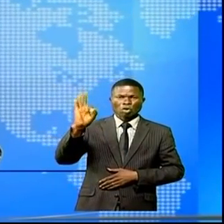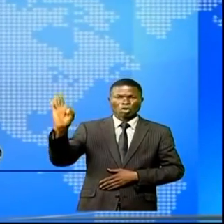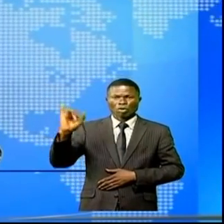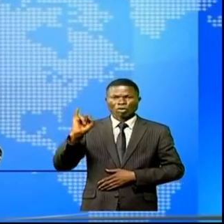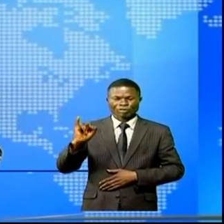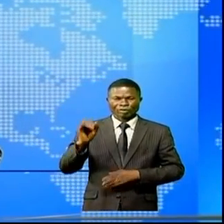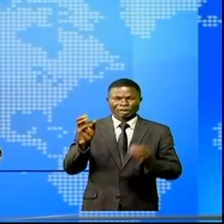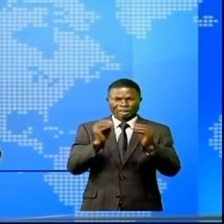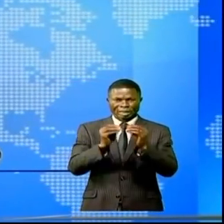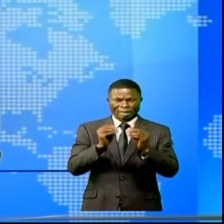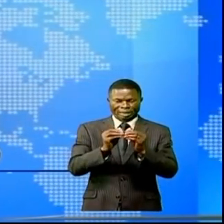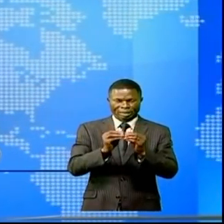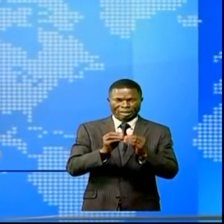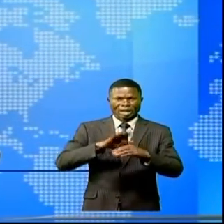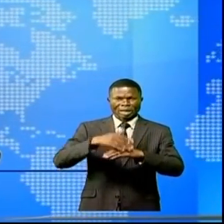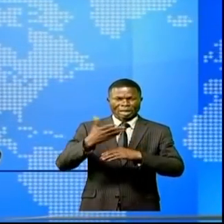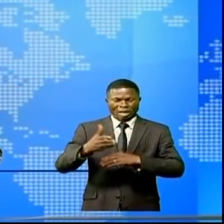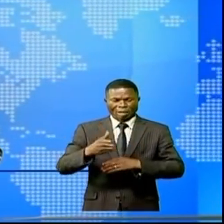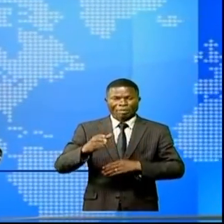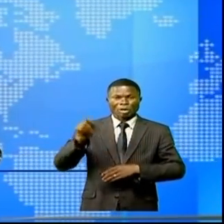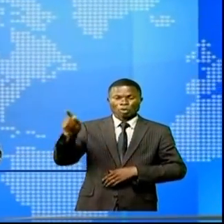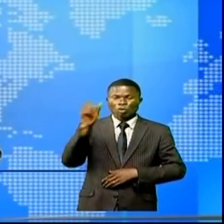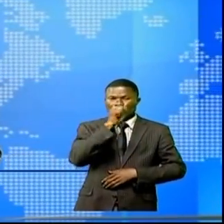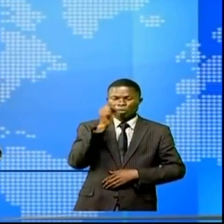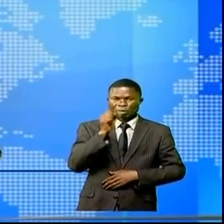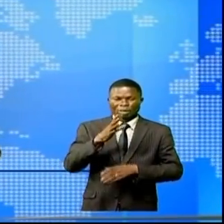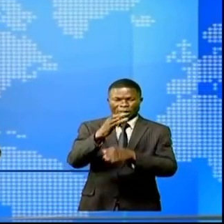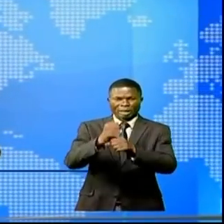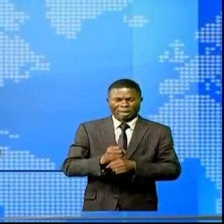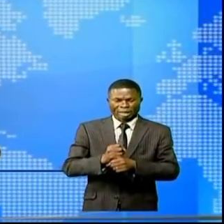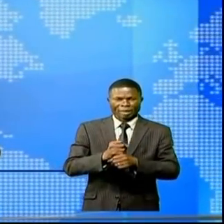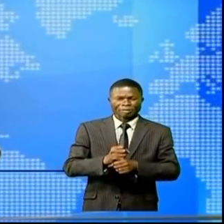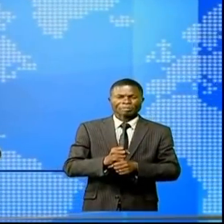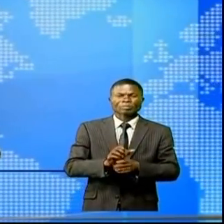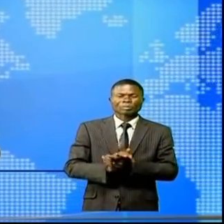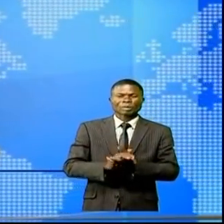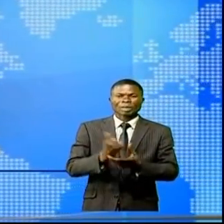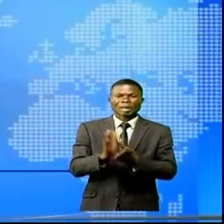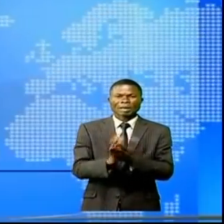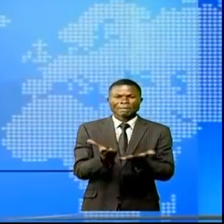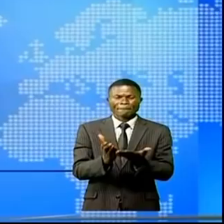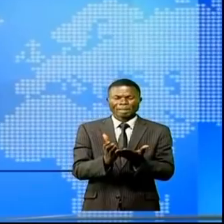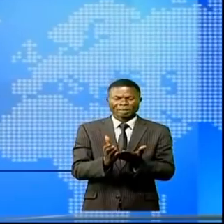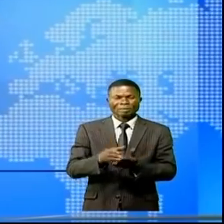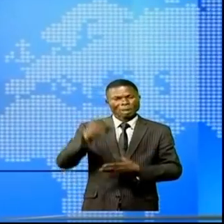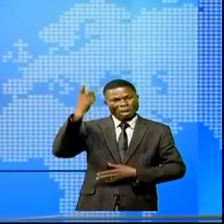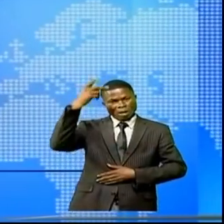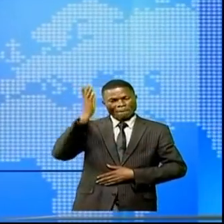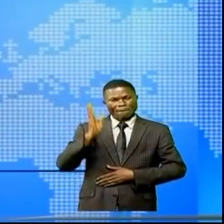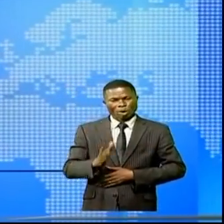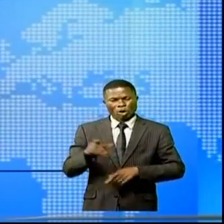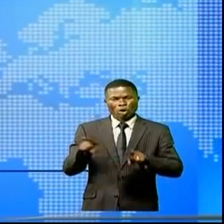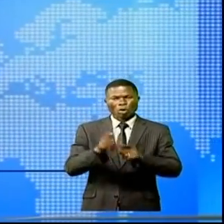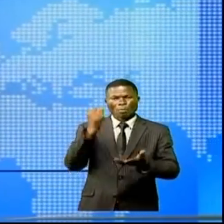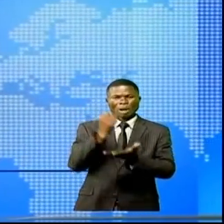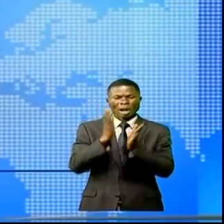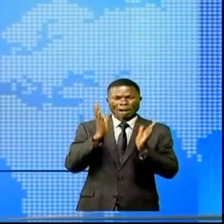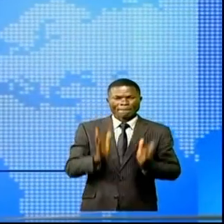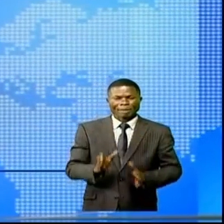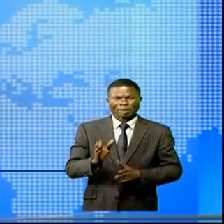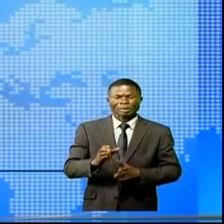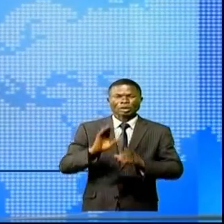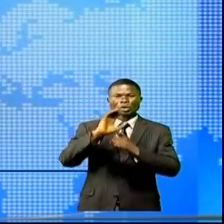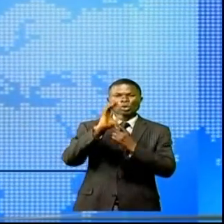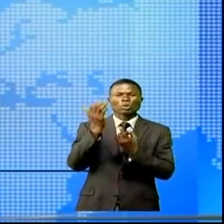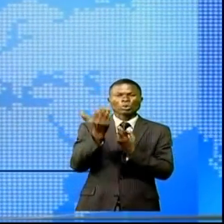rencontre intervient après que ce dernier ait obtenu de l'État congolais un passeport diplomatique en sa qualité d'ambassadeur de la